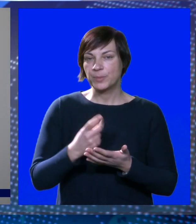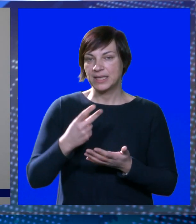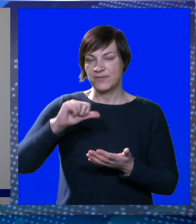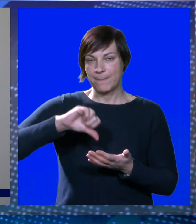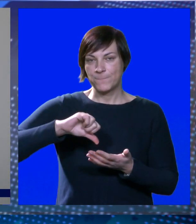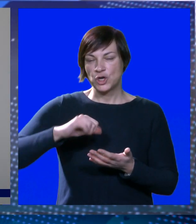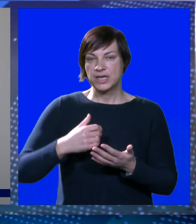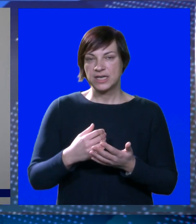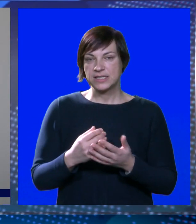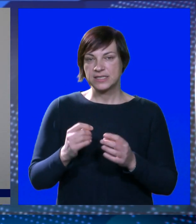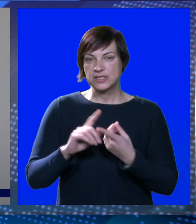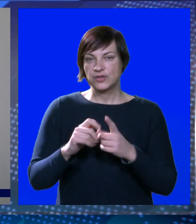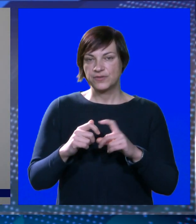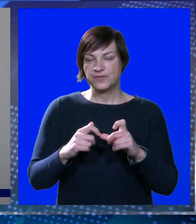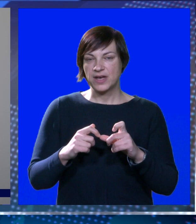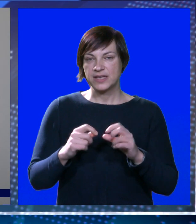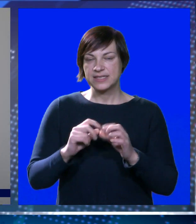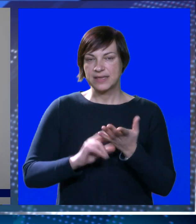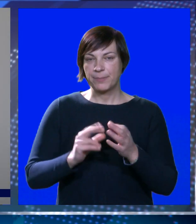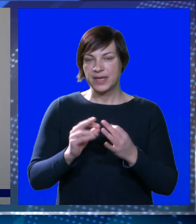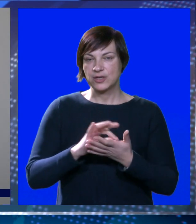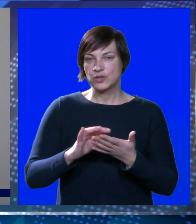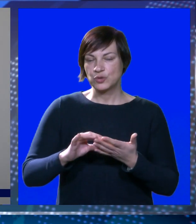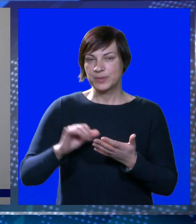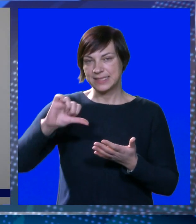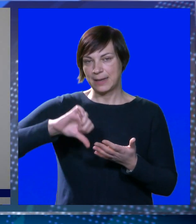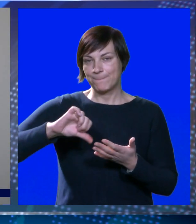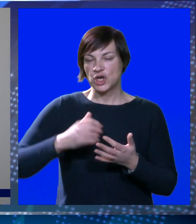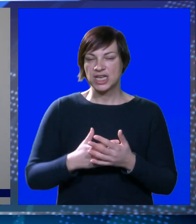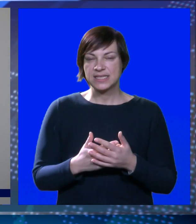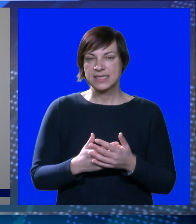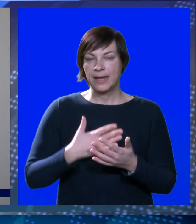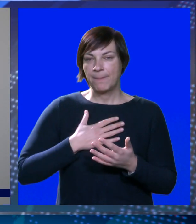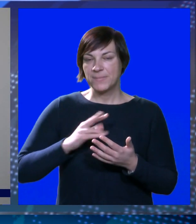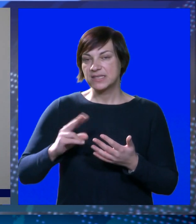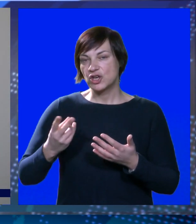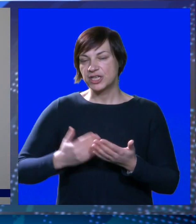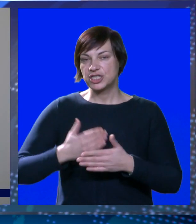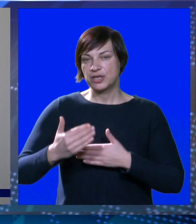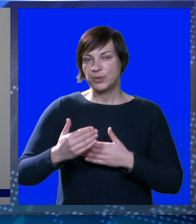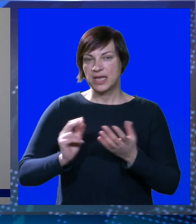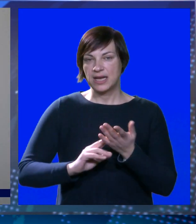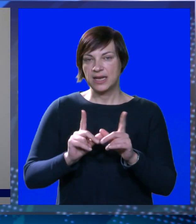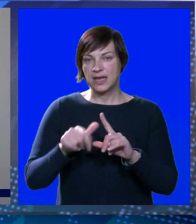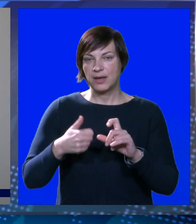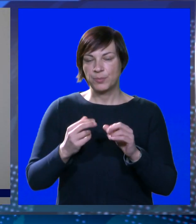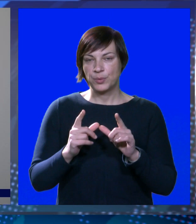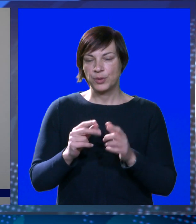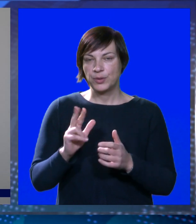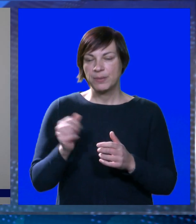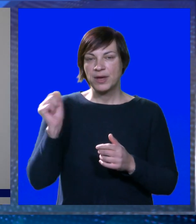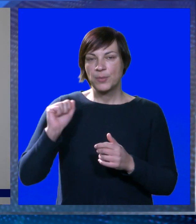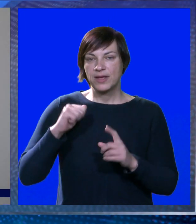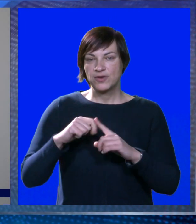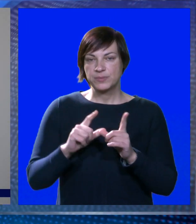poraza, a Faris Češić i Nora Berković su upisali po porazu. Mi se okrećemo dalje na Apulju, tamo imamo